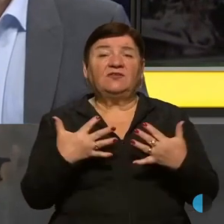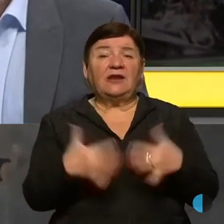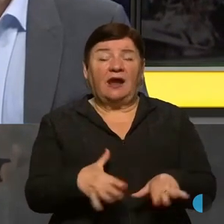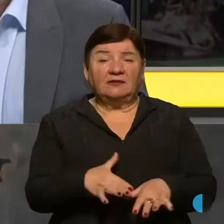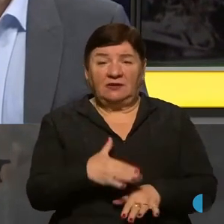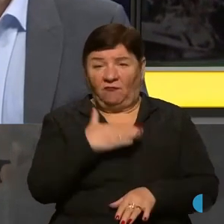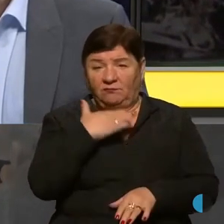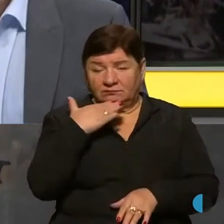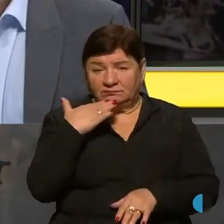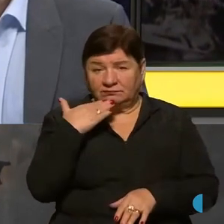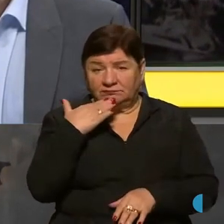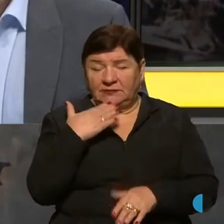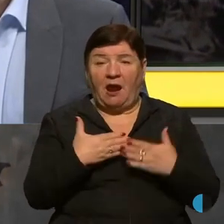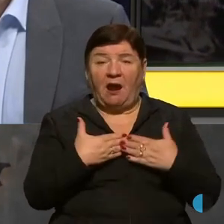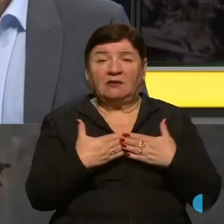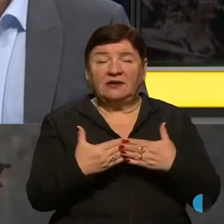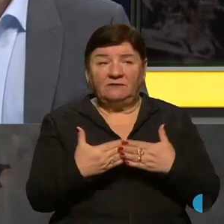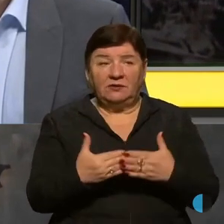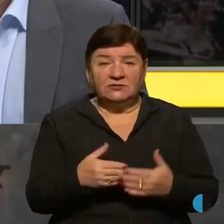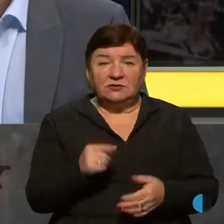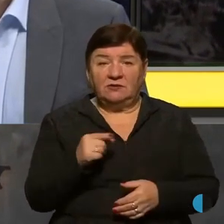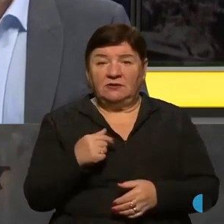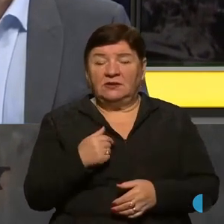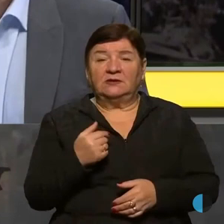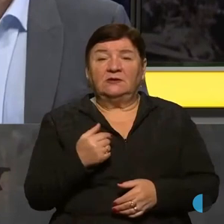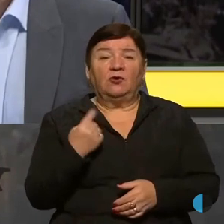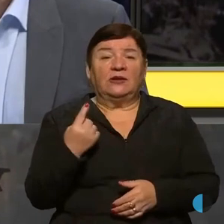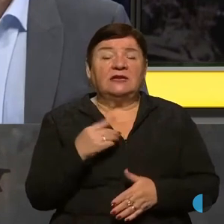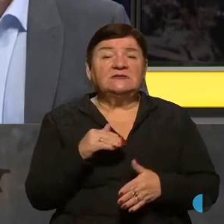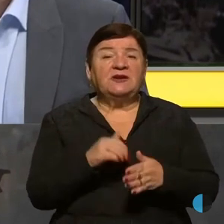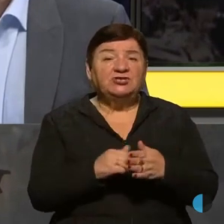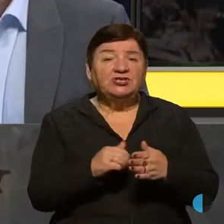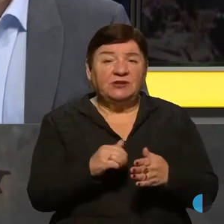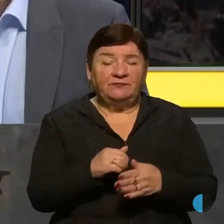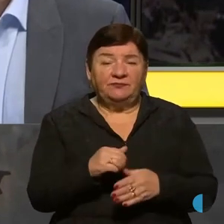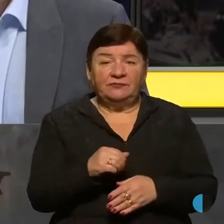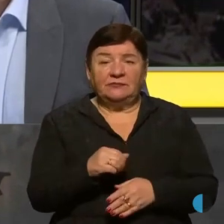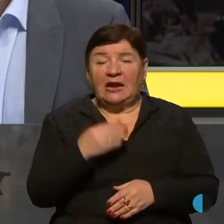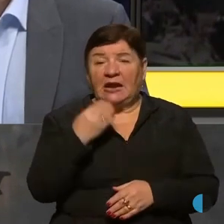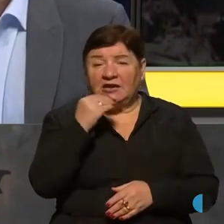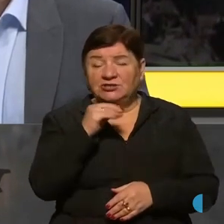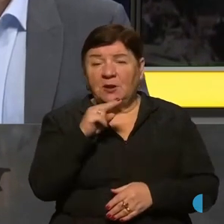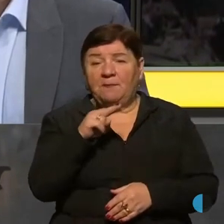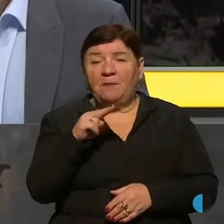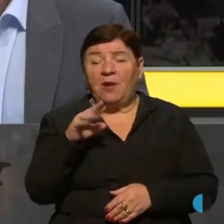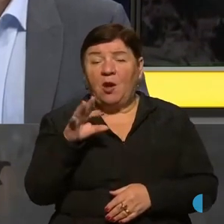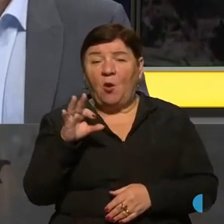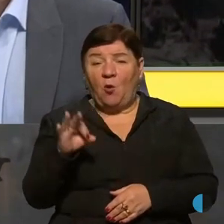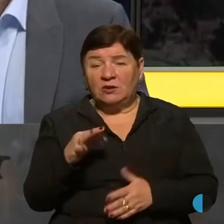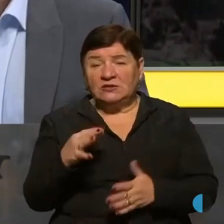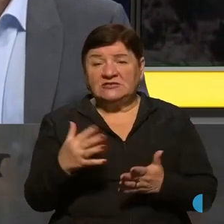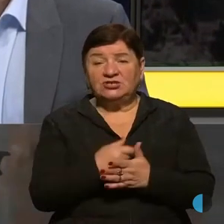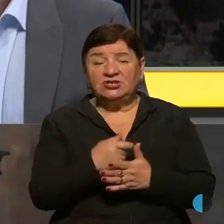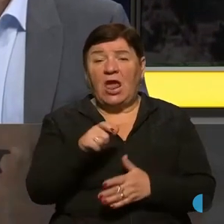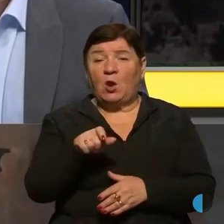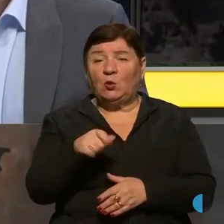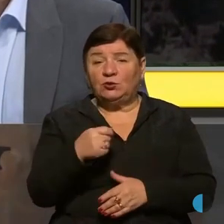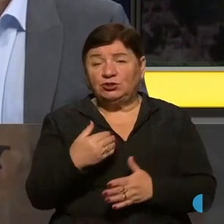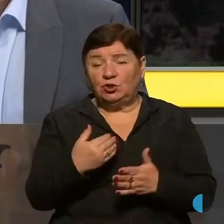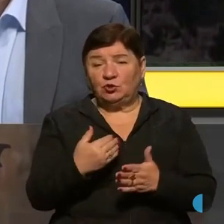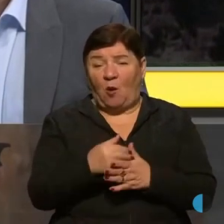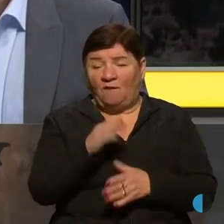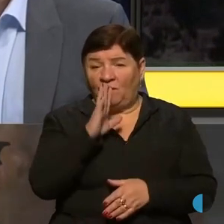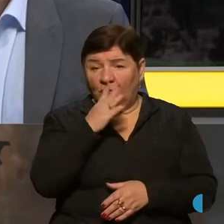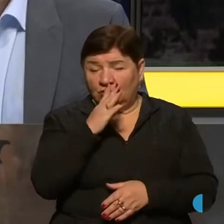речі, теж, чому активність, одна з причин. Тому що наші ППУ знайшли ключі і до ворожих